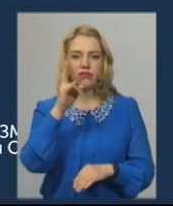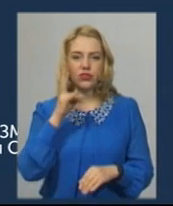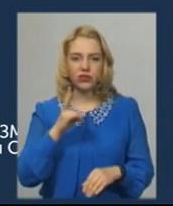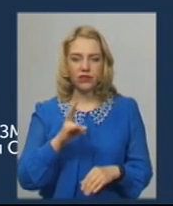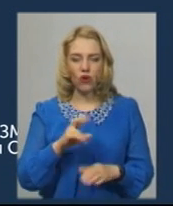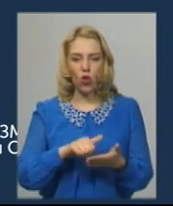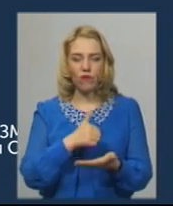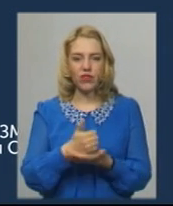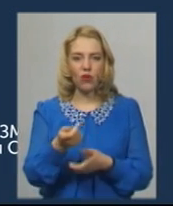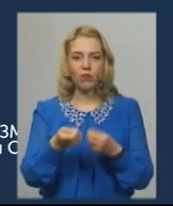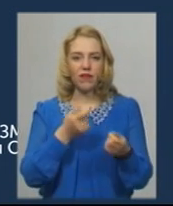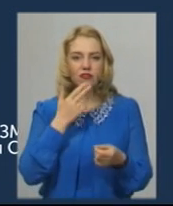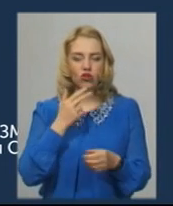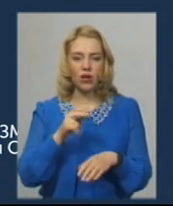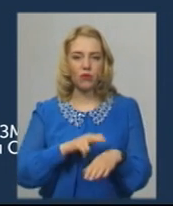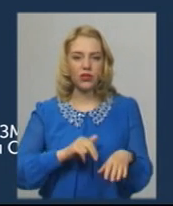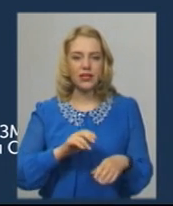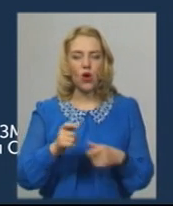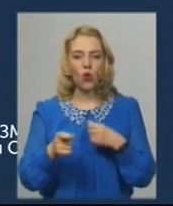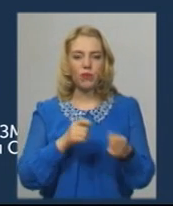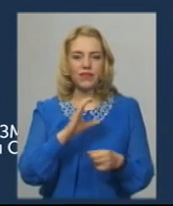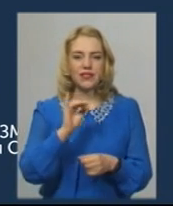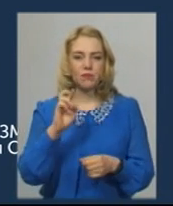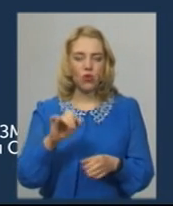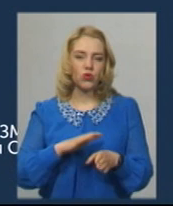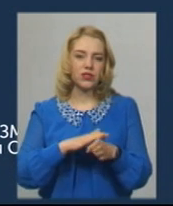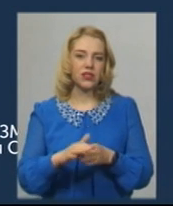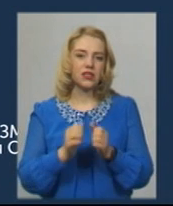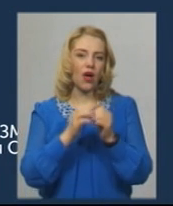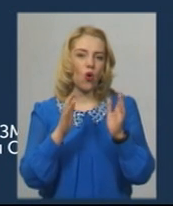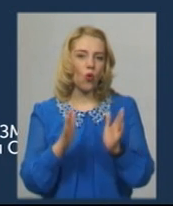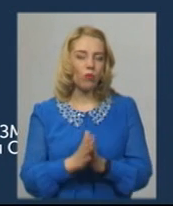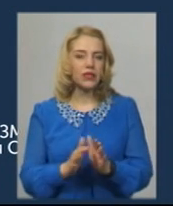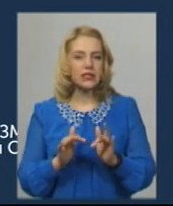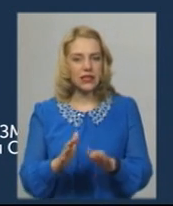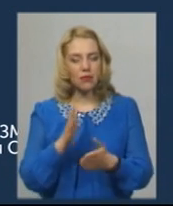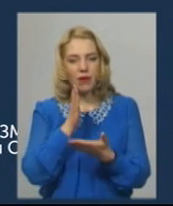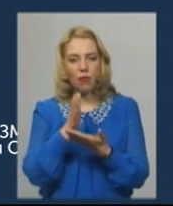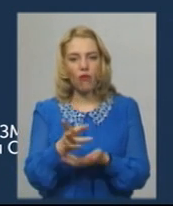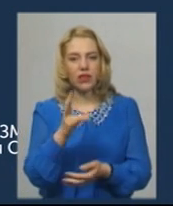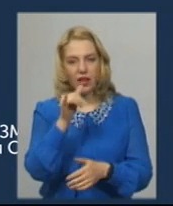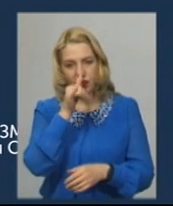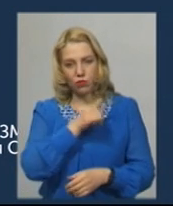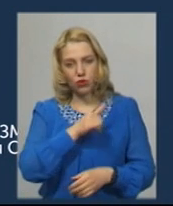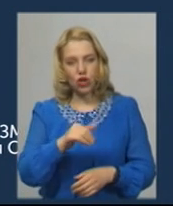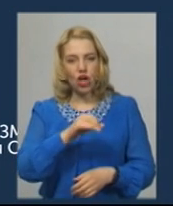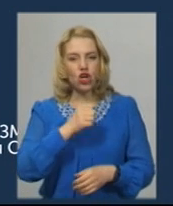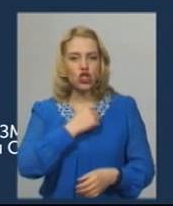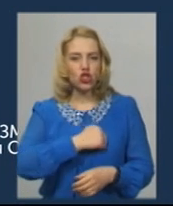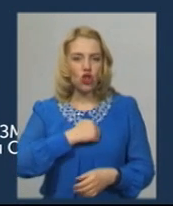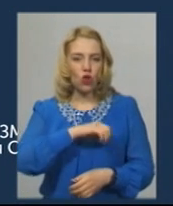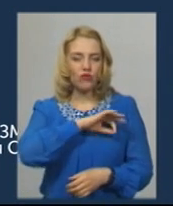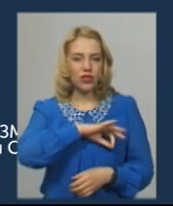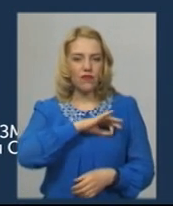управління Нацполіції, в управління СБУ здійснюється комплекс заходів, спрямованих на недопущення зловживань та грубого